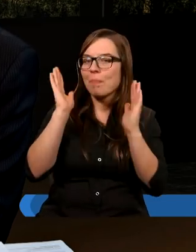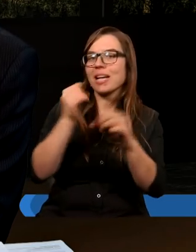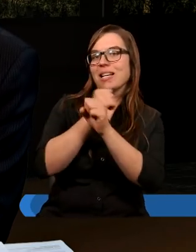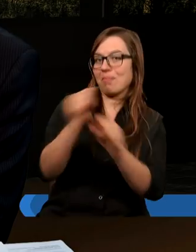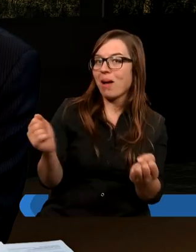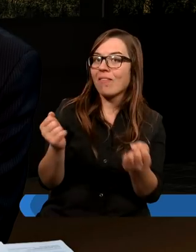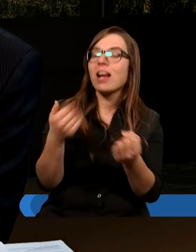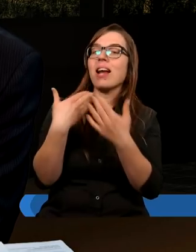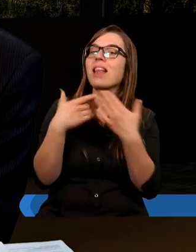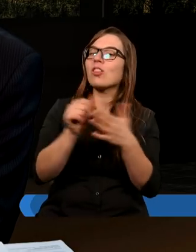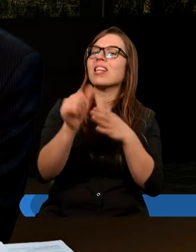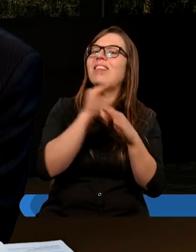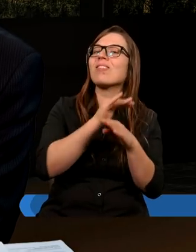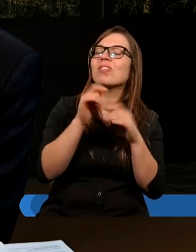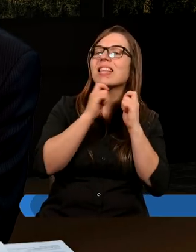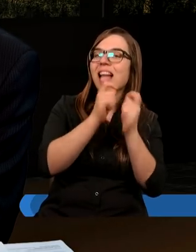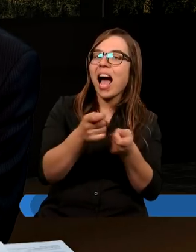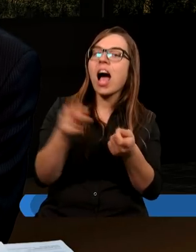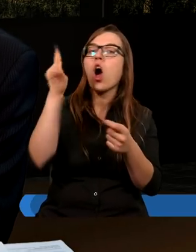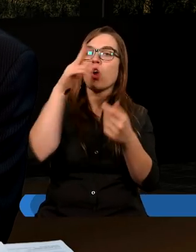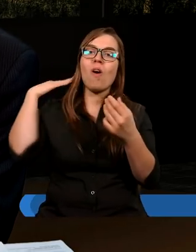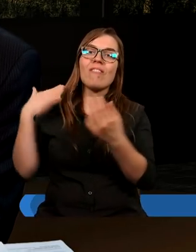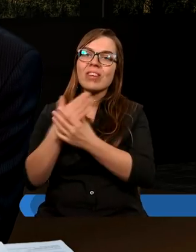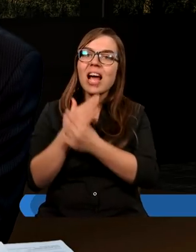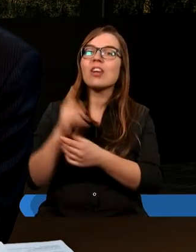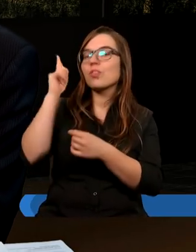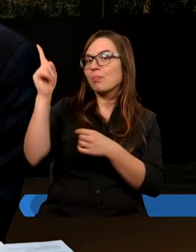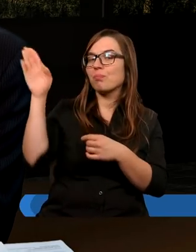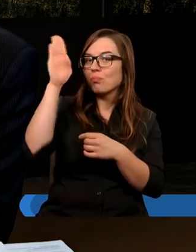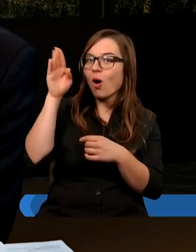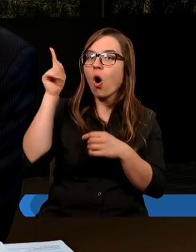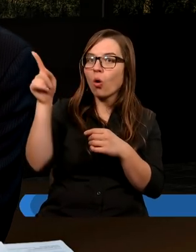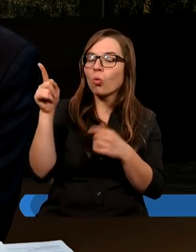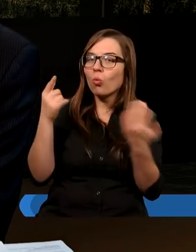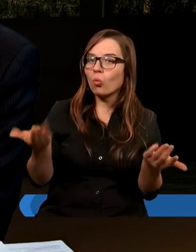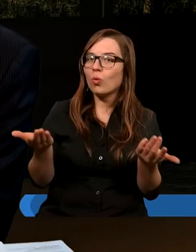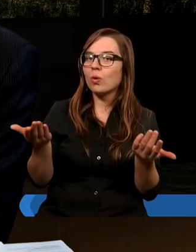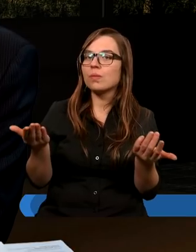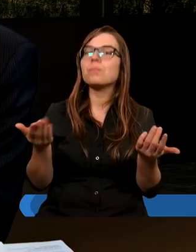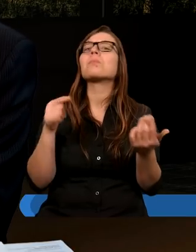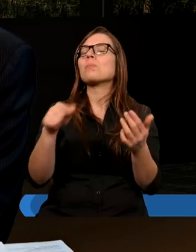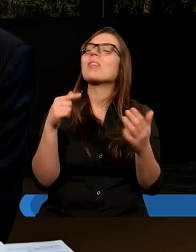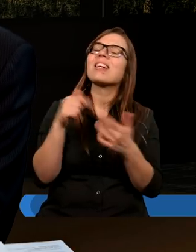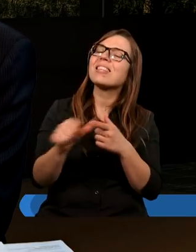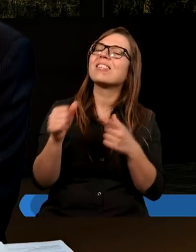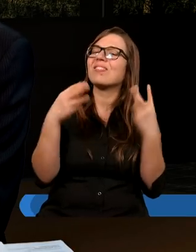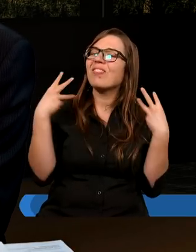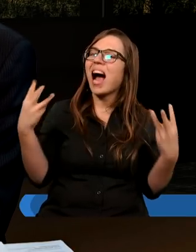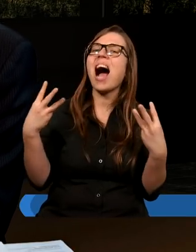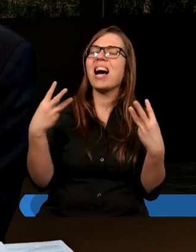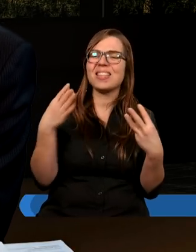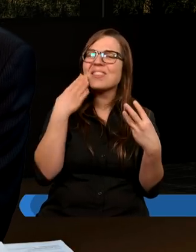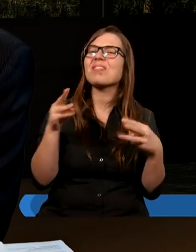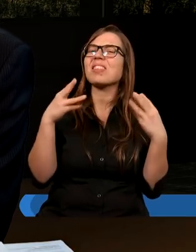co mówiłem na początku, odkreślam, kto wierzy mi, temu co powiedział Pan Jezus. A zatem to również